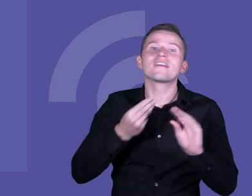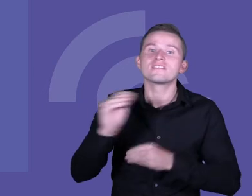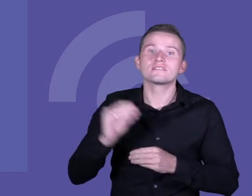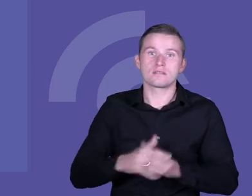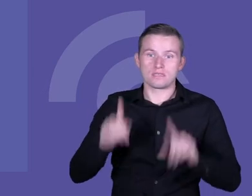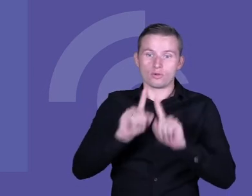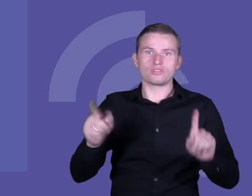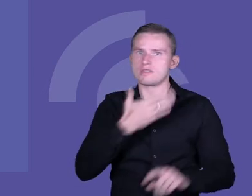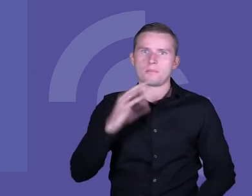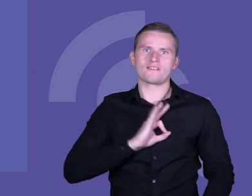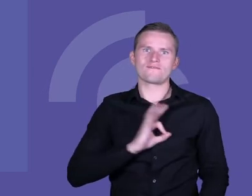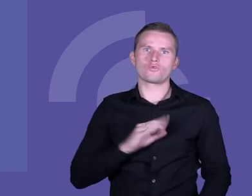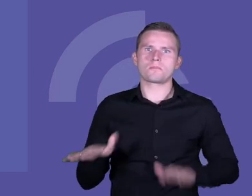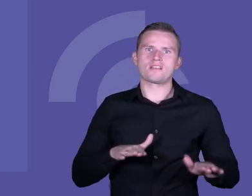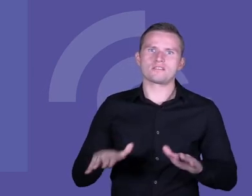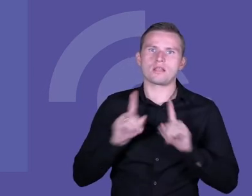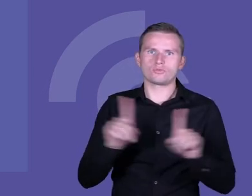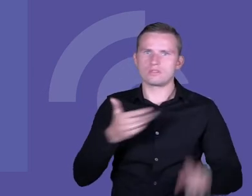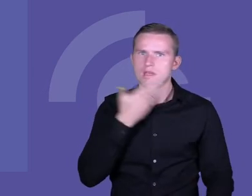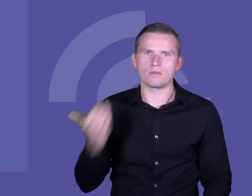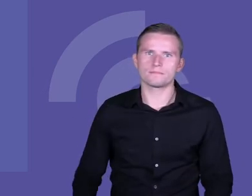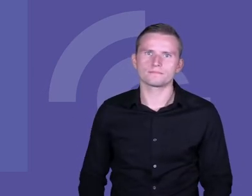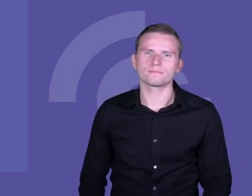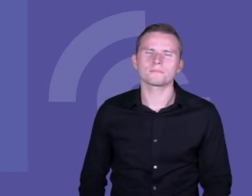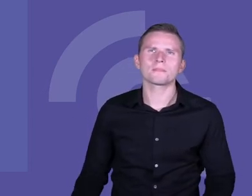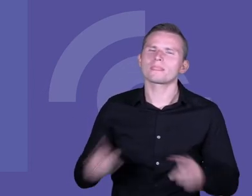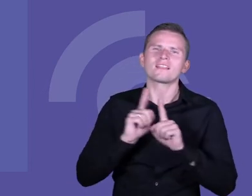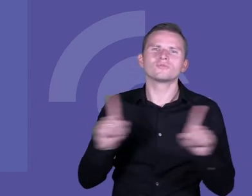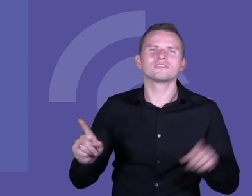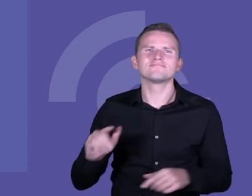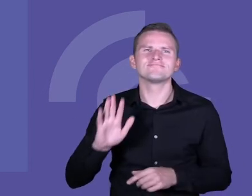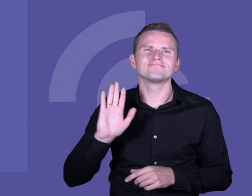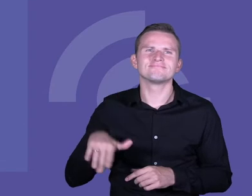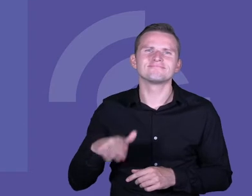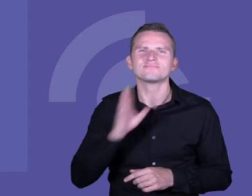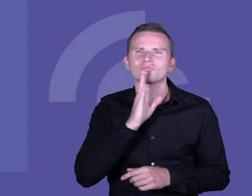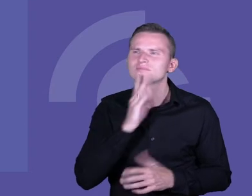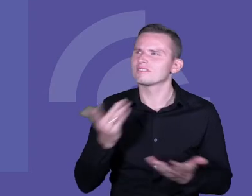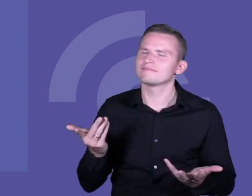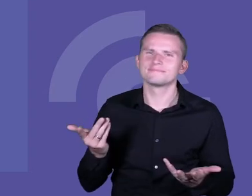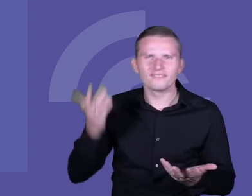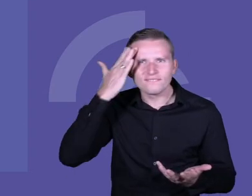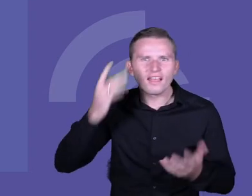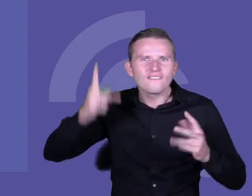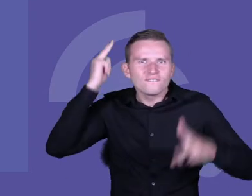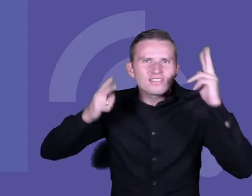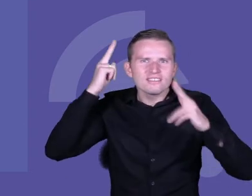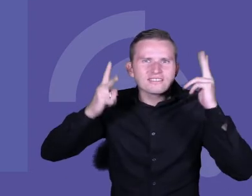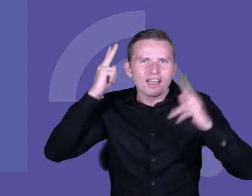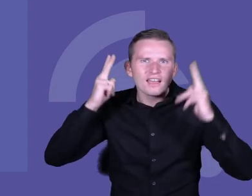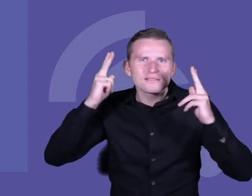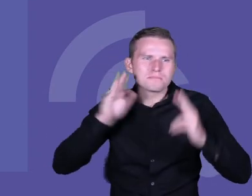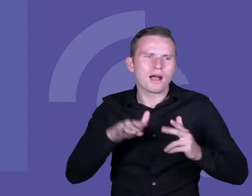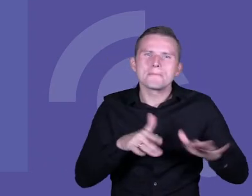swojego miejsca. Nauczyciel tutaj ma taki zdelek, jak fryzjer i musi sobie z tym